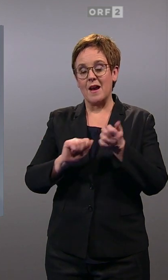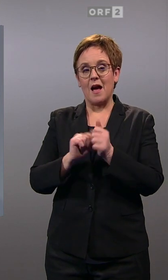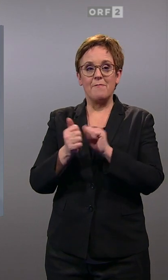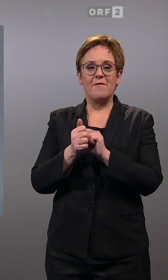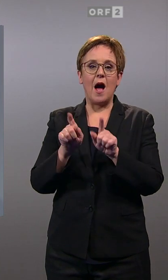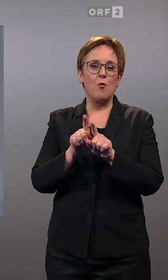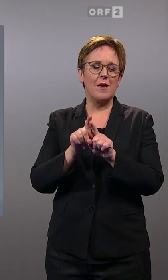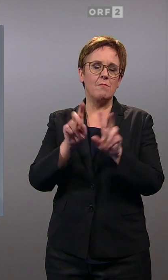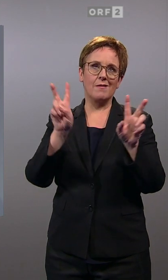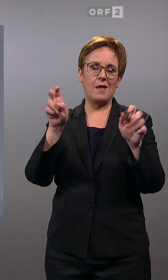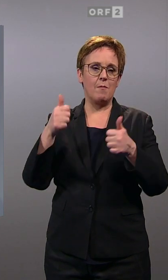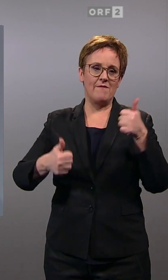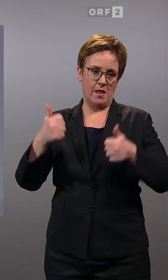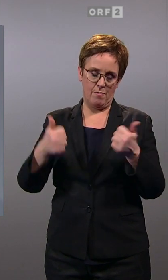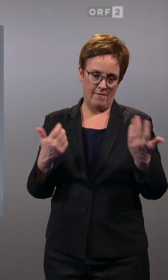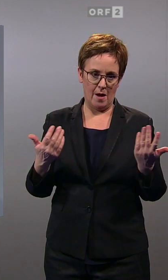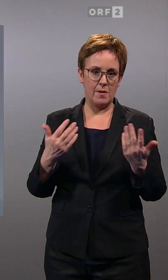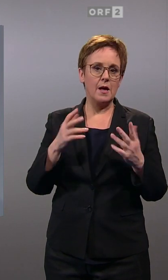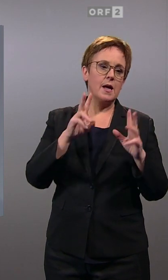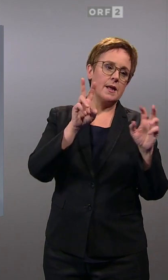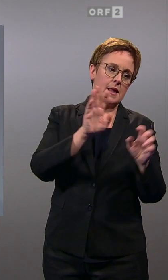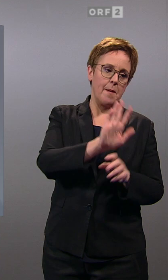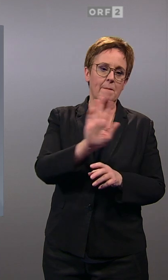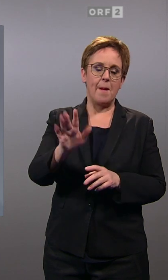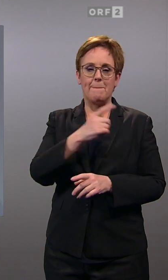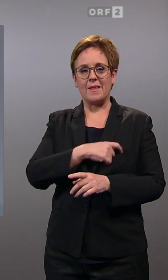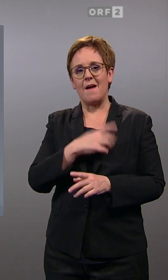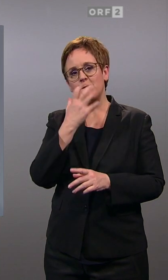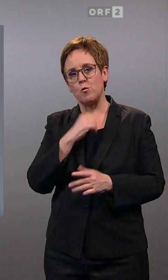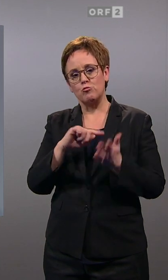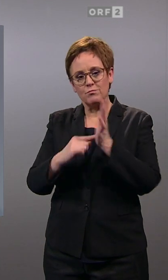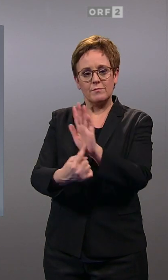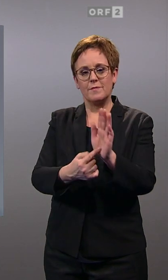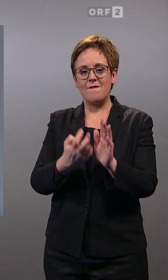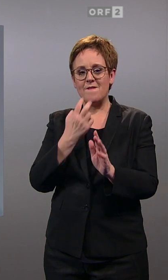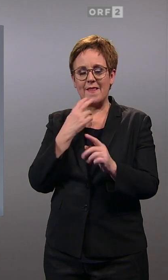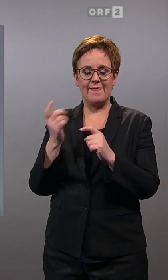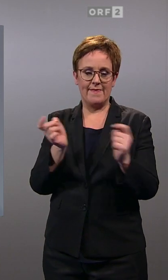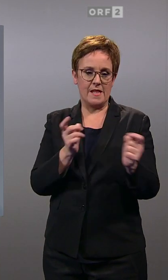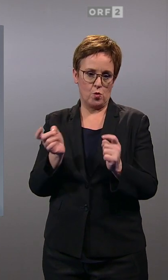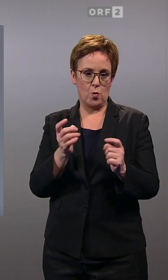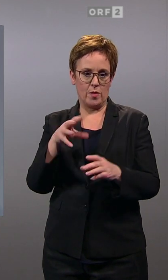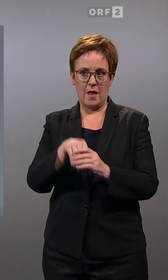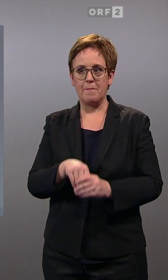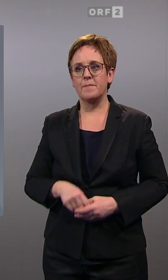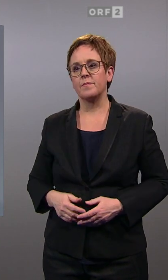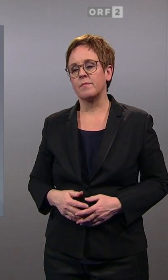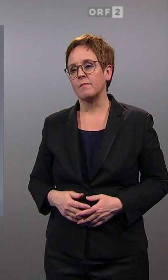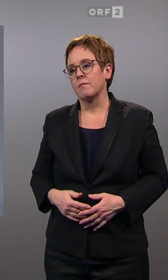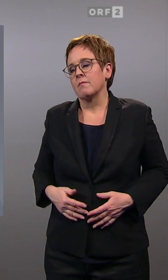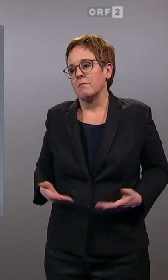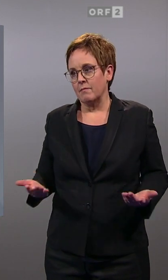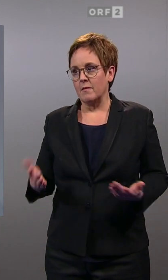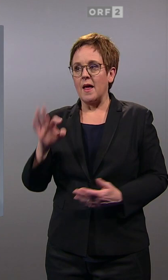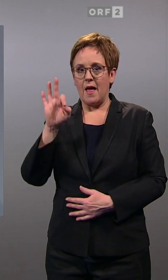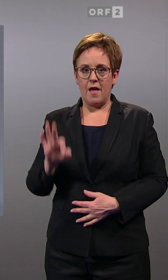Themenwettbewerb ist. Jede Partei hat Wunschthemen, die sie im Mittelpunkt der öffentlichen Wahlkampfauseinandersetzung will. Das ist bei